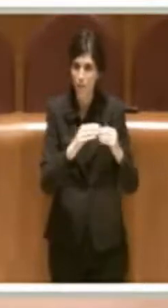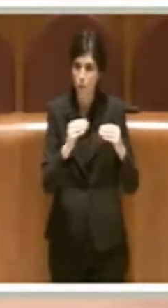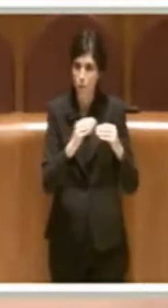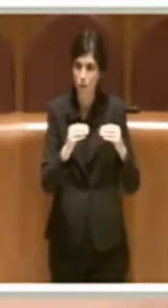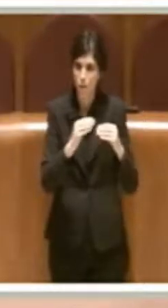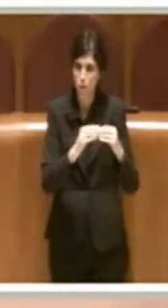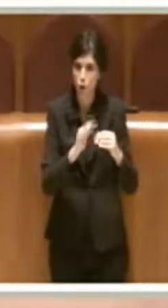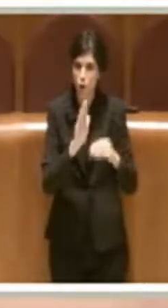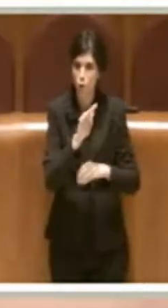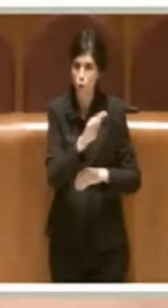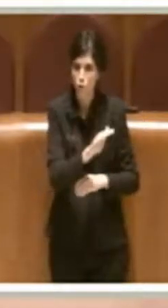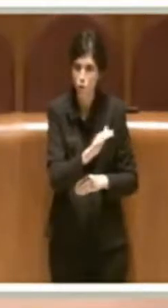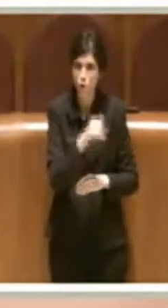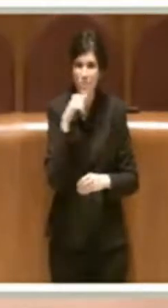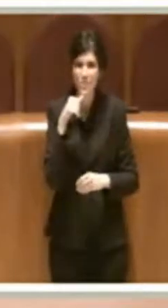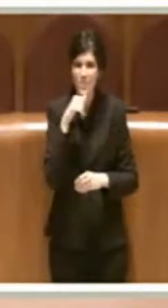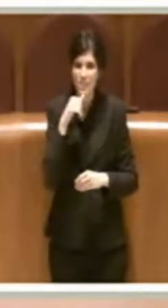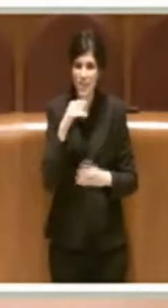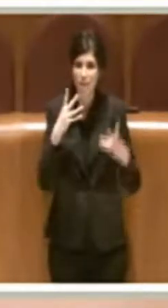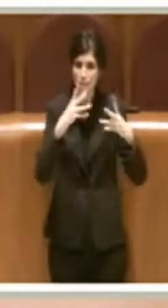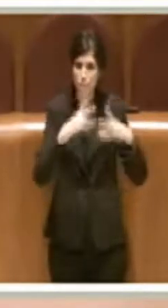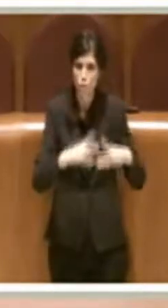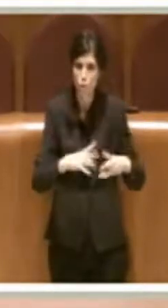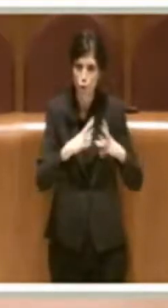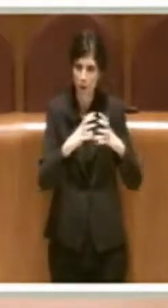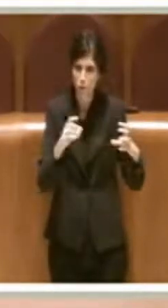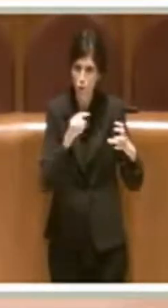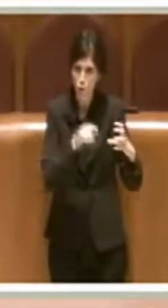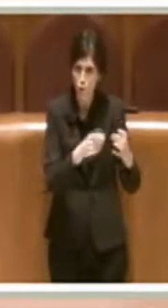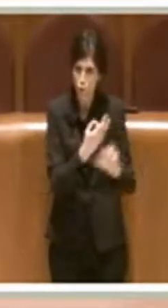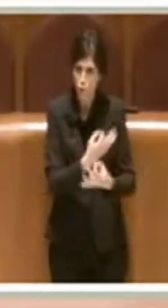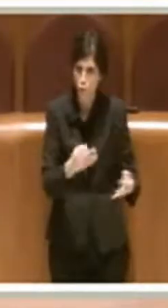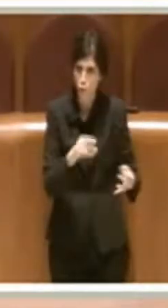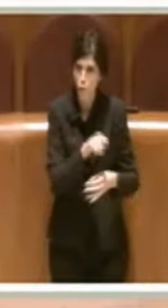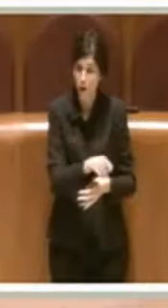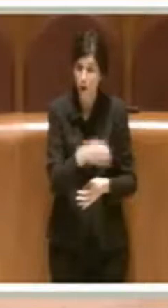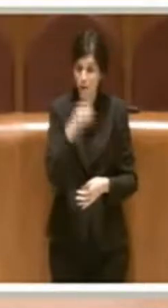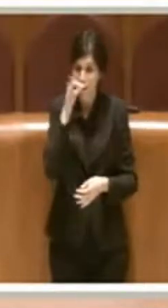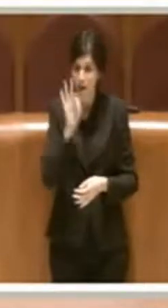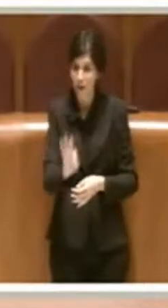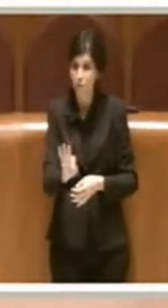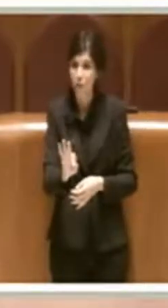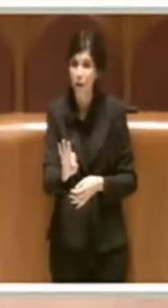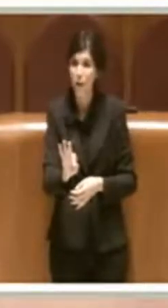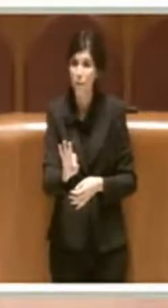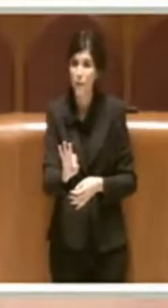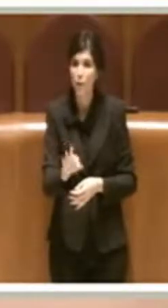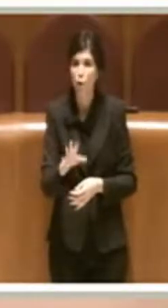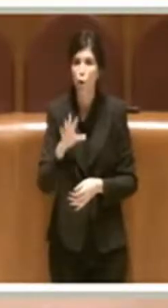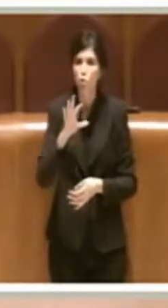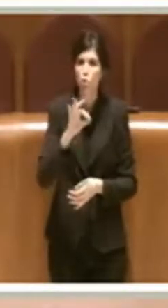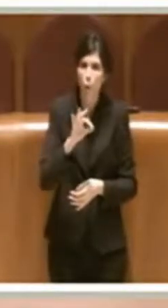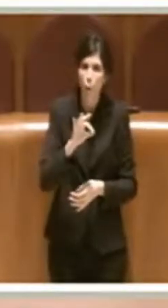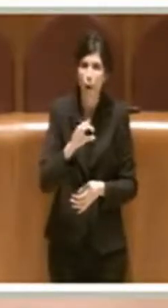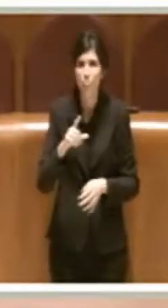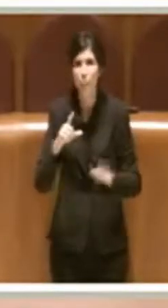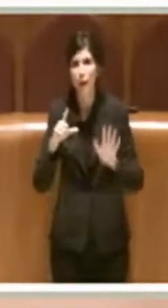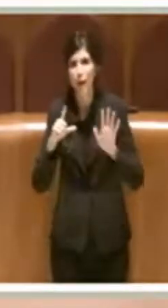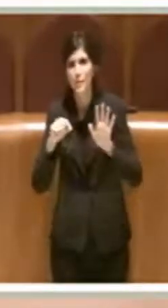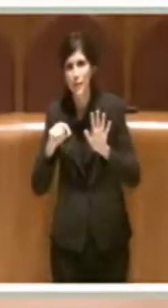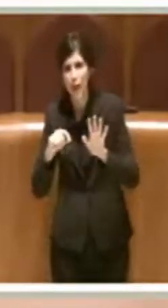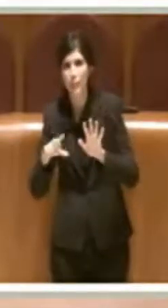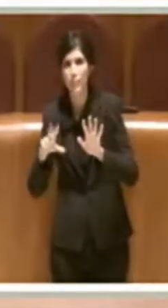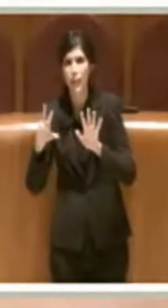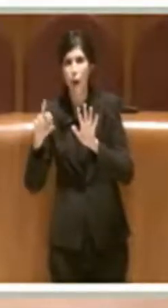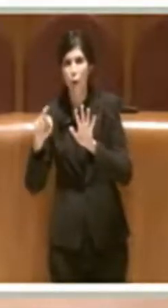ordinaria necessari per il funzionamento della struttura. Non c'è riferimento a 50, 70, 80%